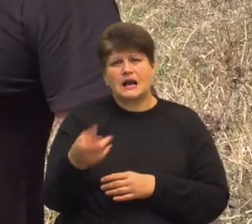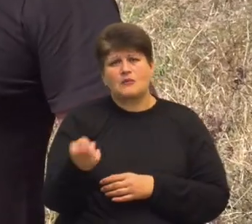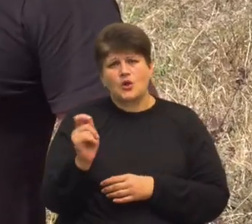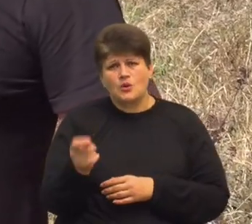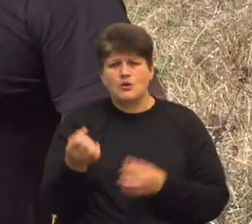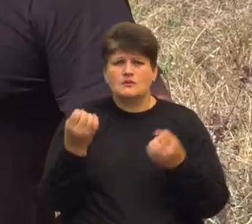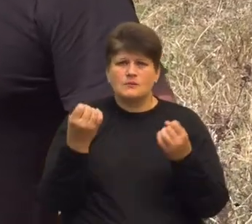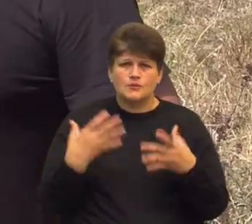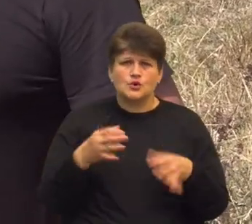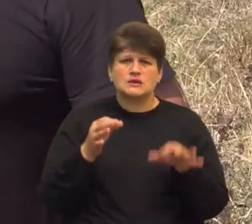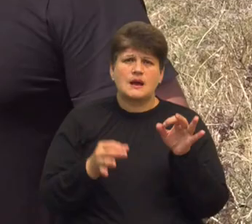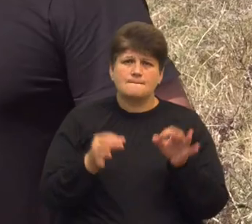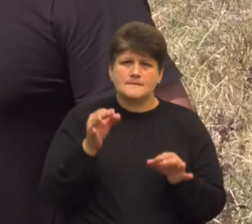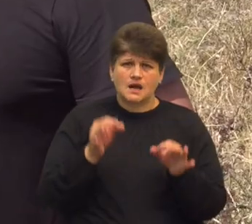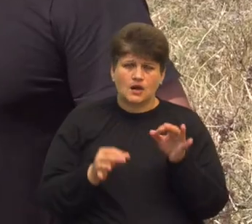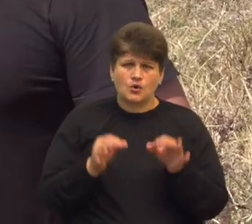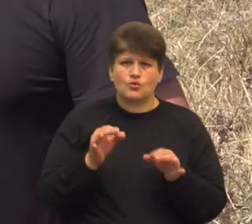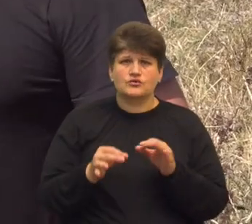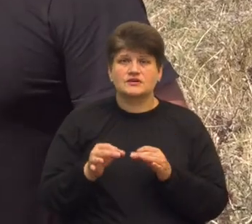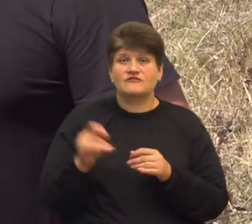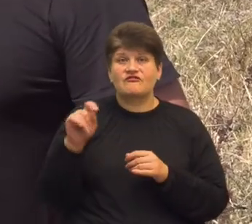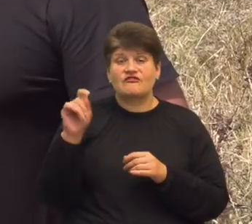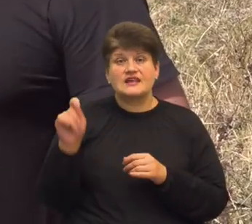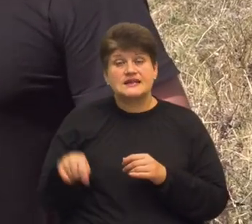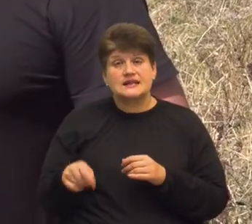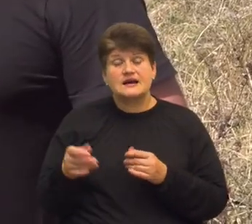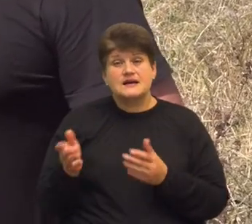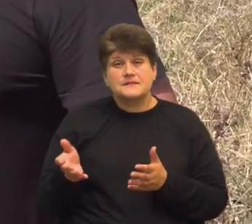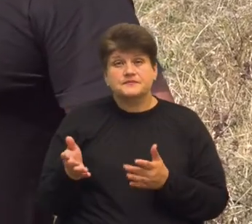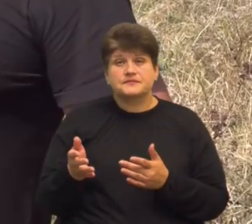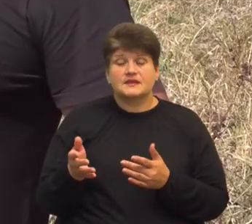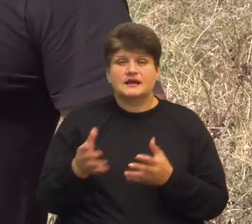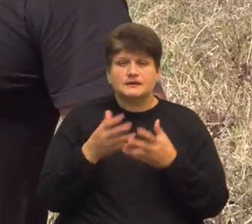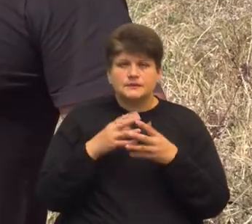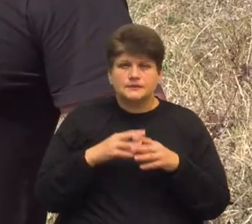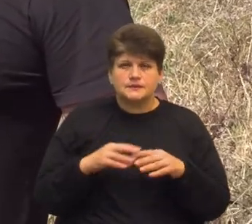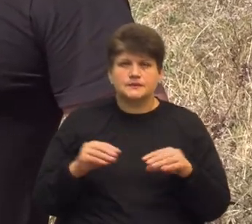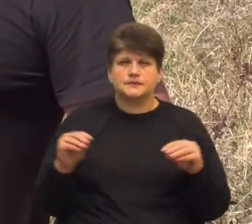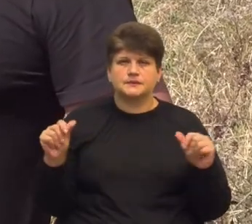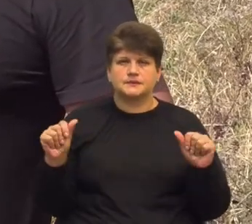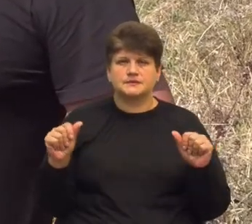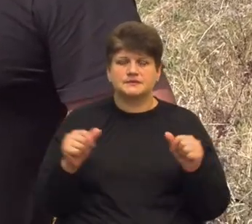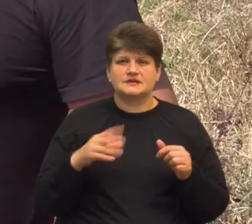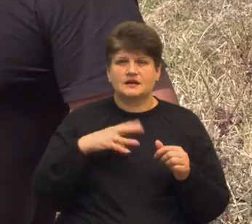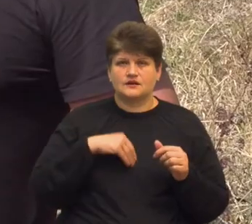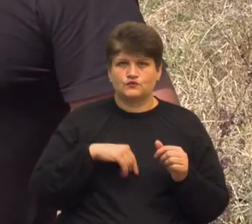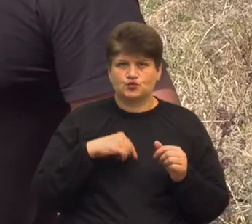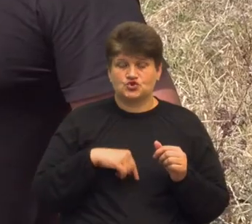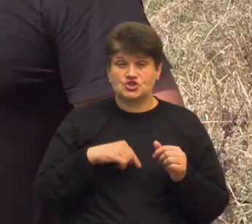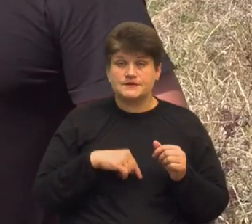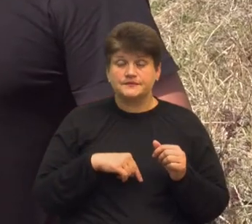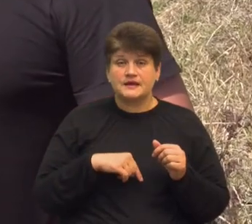природі і війна вона ніби як затихала всередині, душі. І